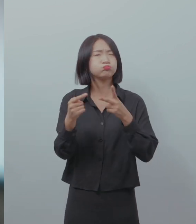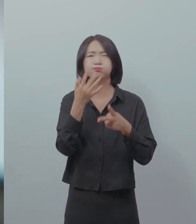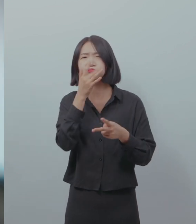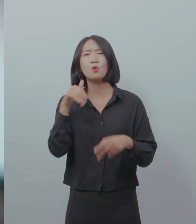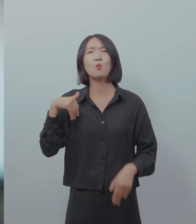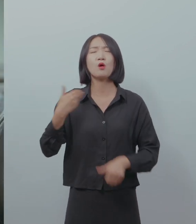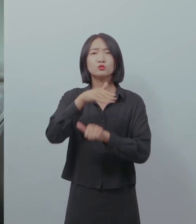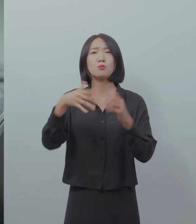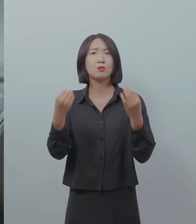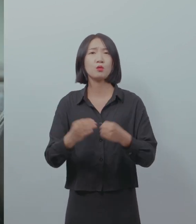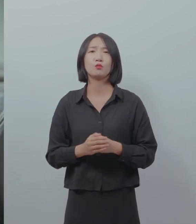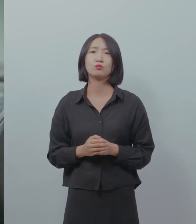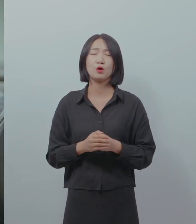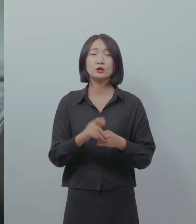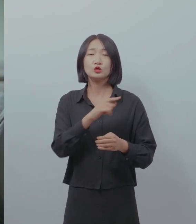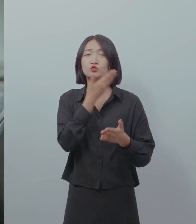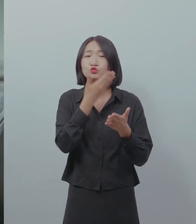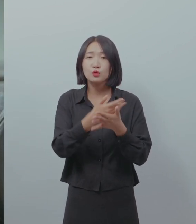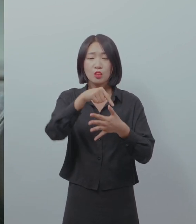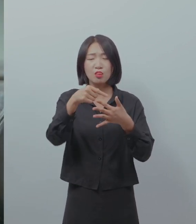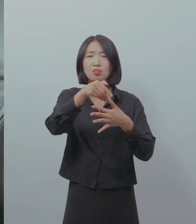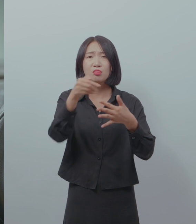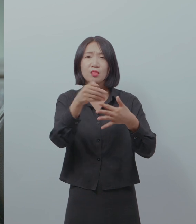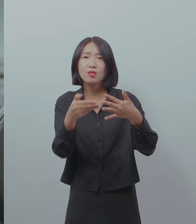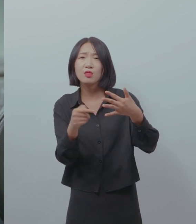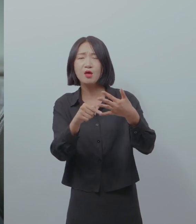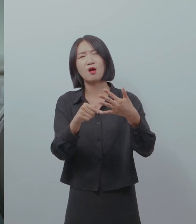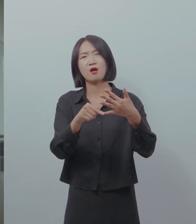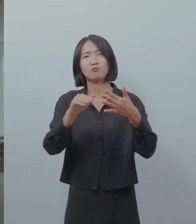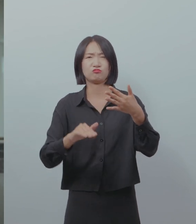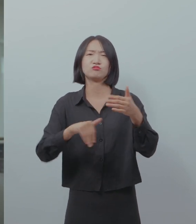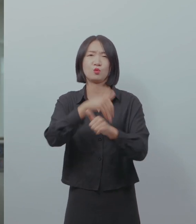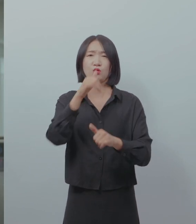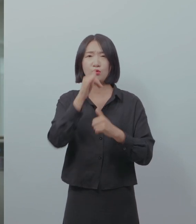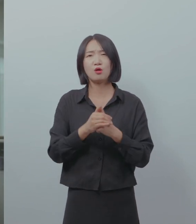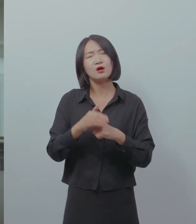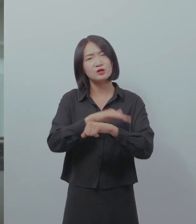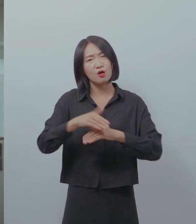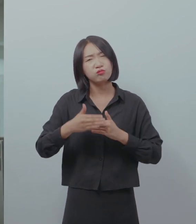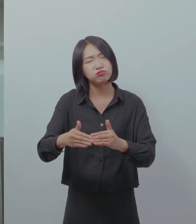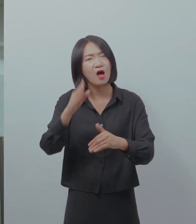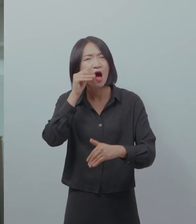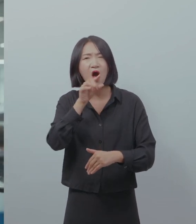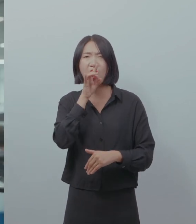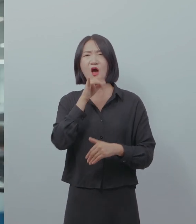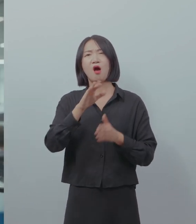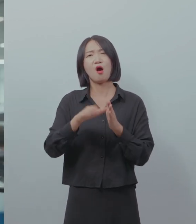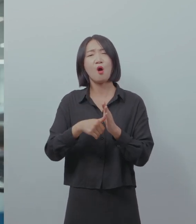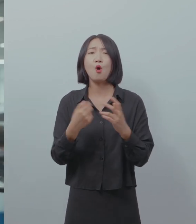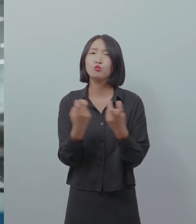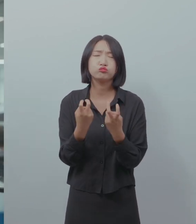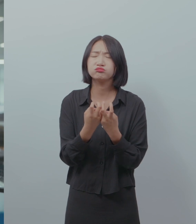이해를 잘 못한 상황들도 많았고 우선순위에 밀리는 일들이 조금 있었어 좀 그런 것들이 잘 안 될 때 한번